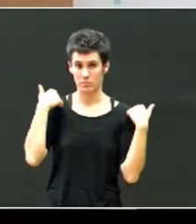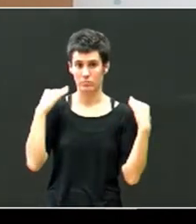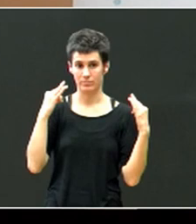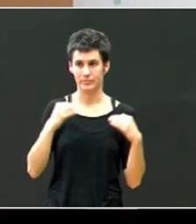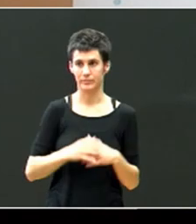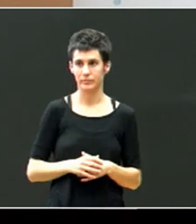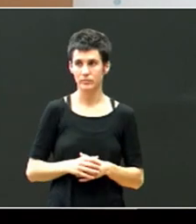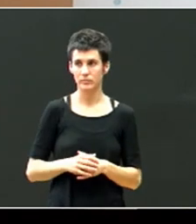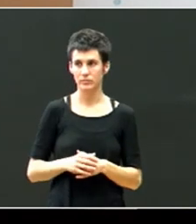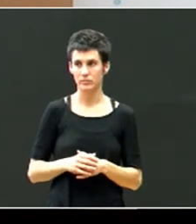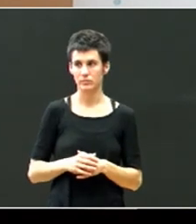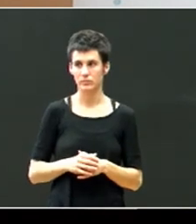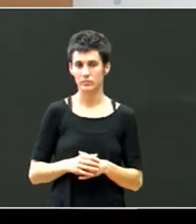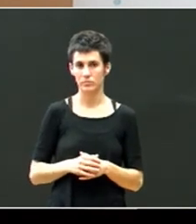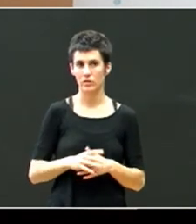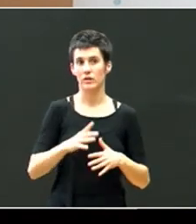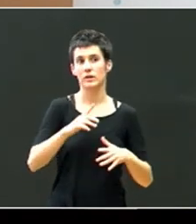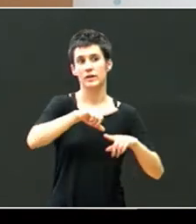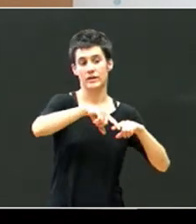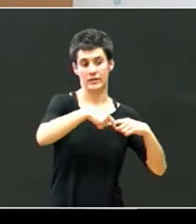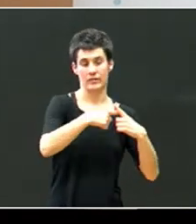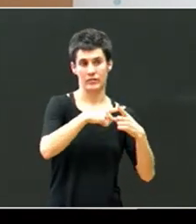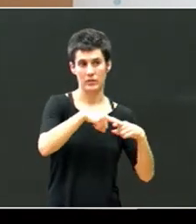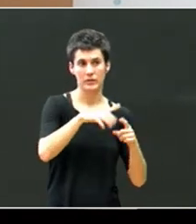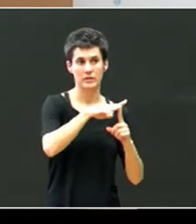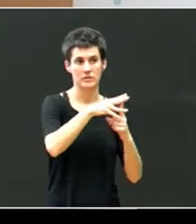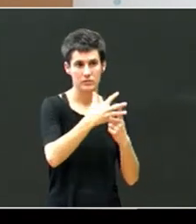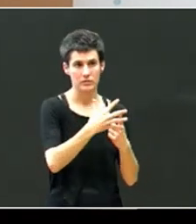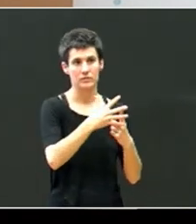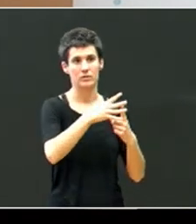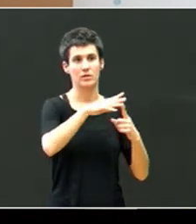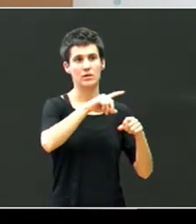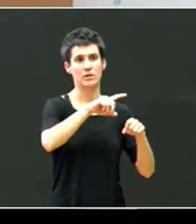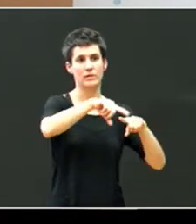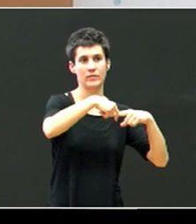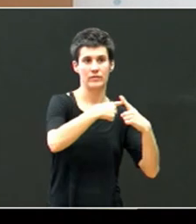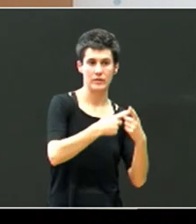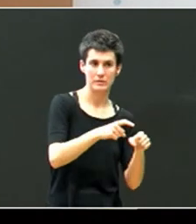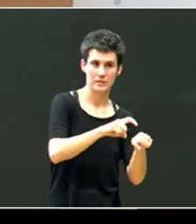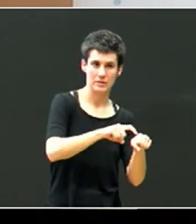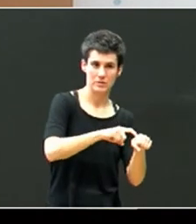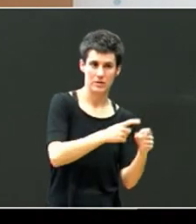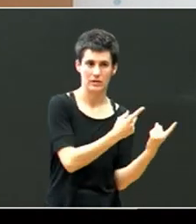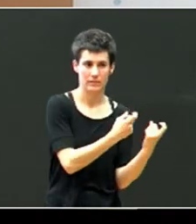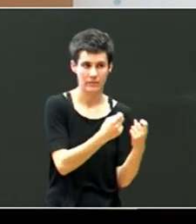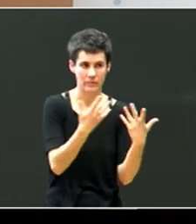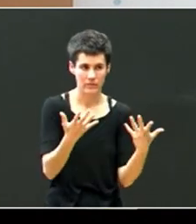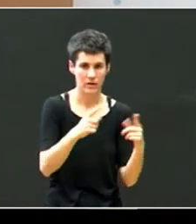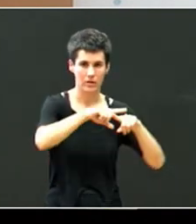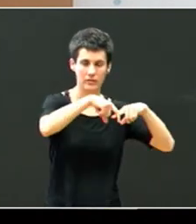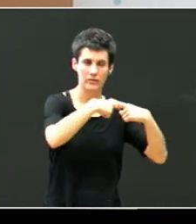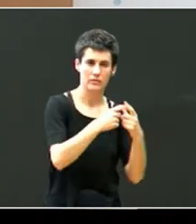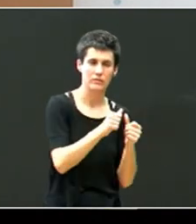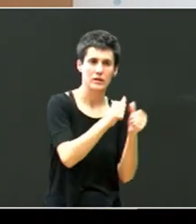eta, eipatzeko tan, familien egoera, familien ezaugarriak, beharrak, zerrezkatzen dute, ze familia motaba, esatia,